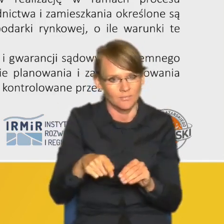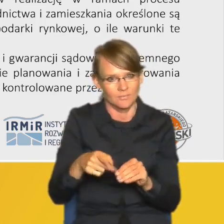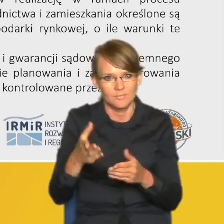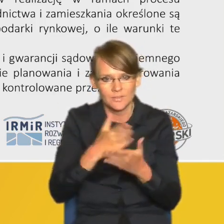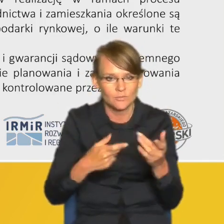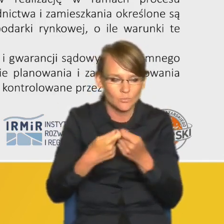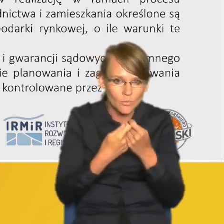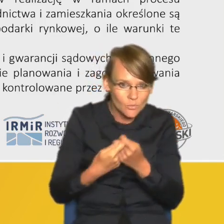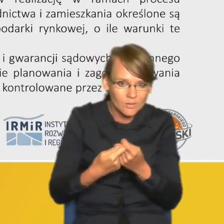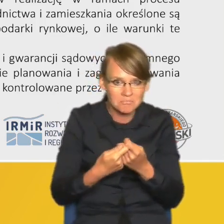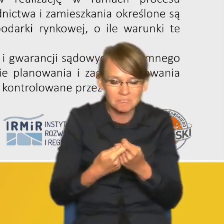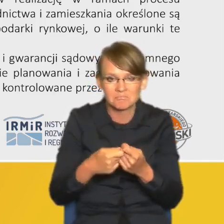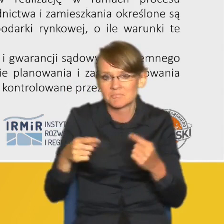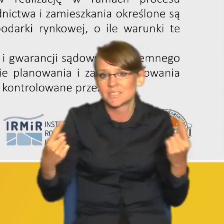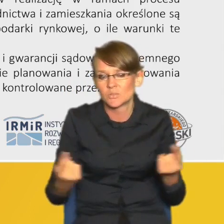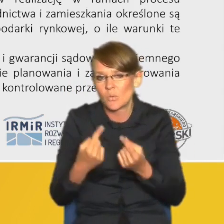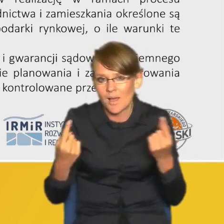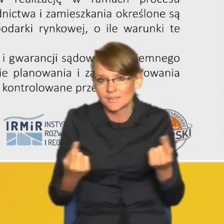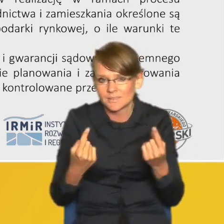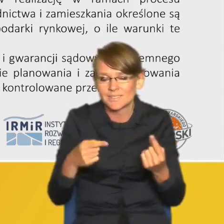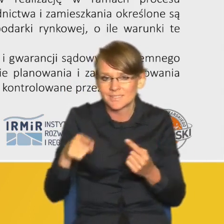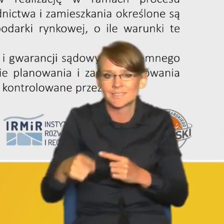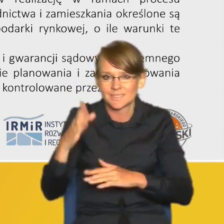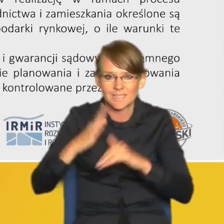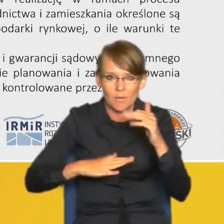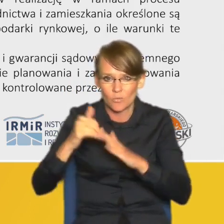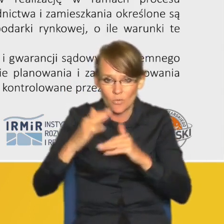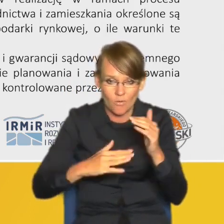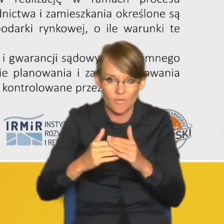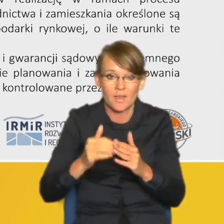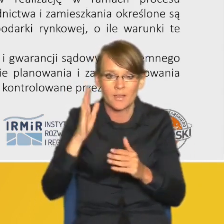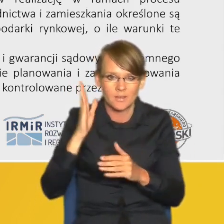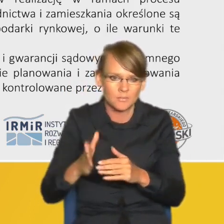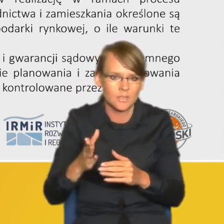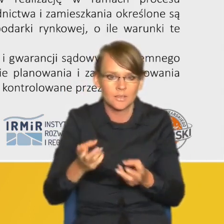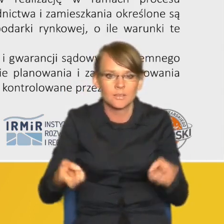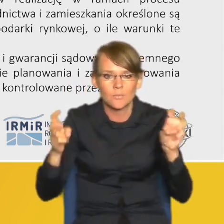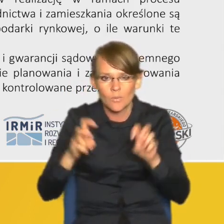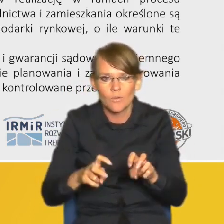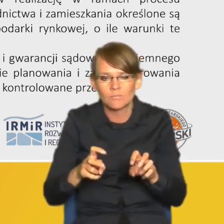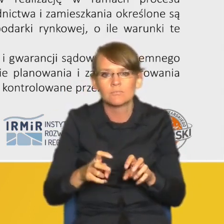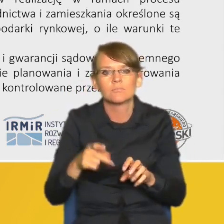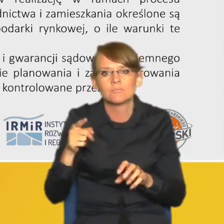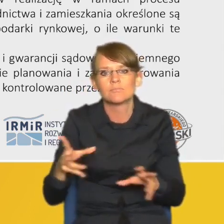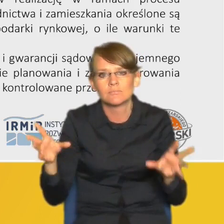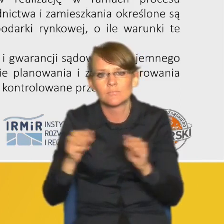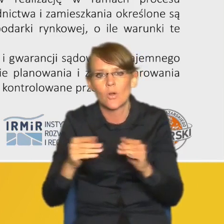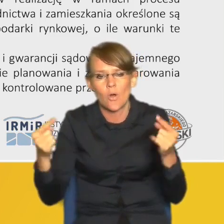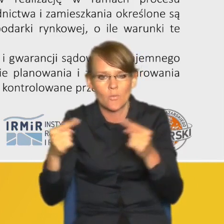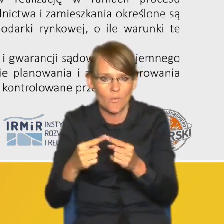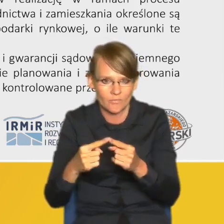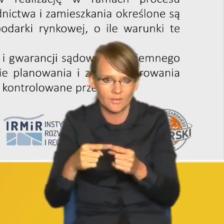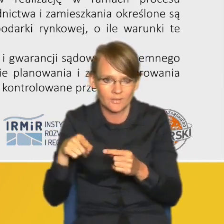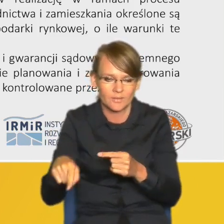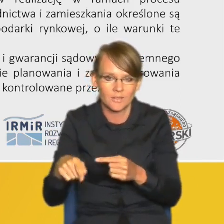w sytuacji kiedy taka zabudowa będzie powstawała łącznie z odpowiednią infrastrukturą gwarantującą